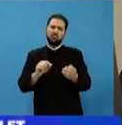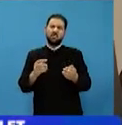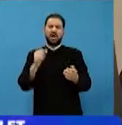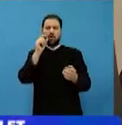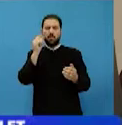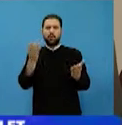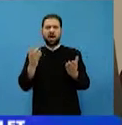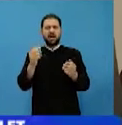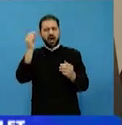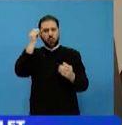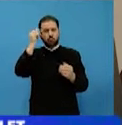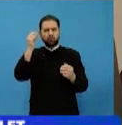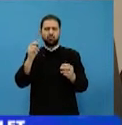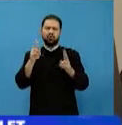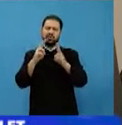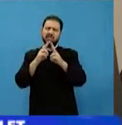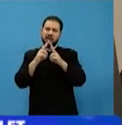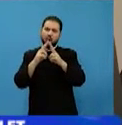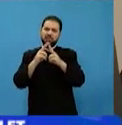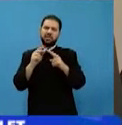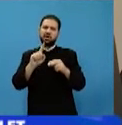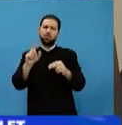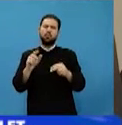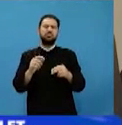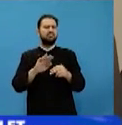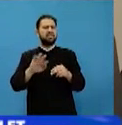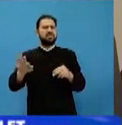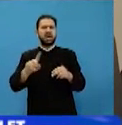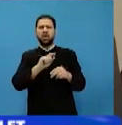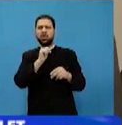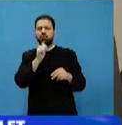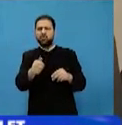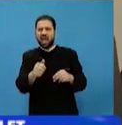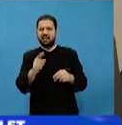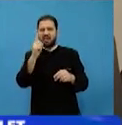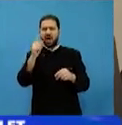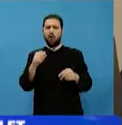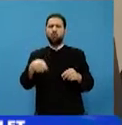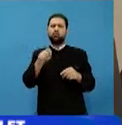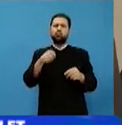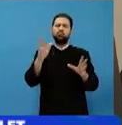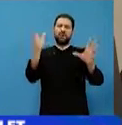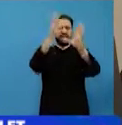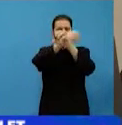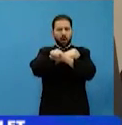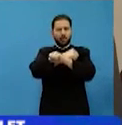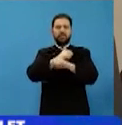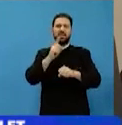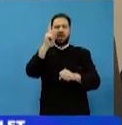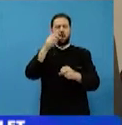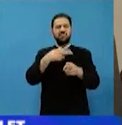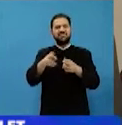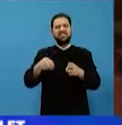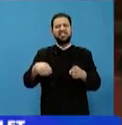cunoscut în mod direct că nu lipsea niciodată la o priveghere, că nu lipsea niciodată la o sfântă